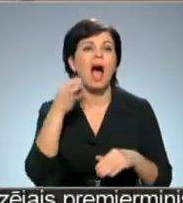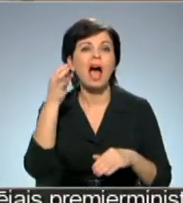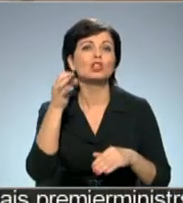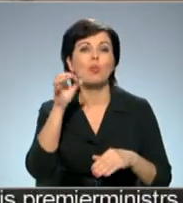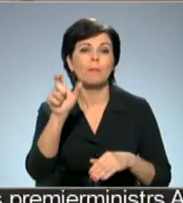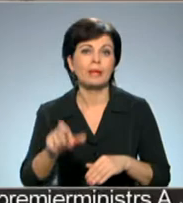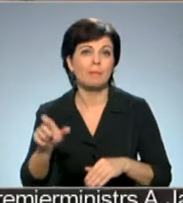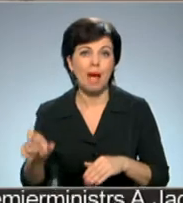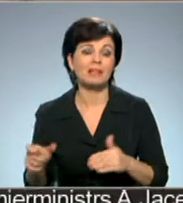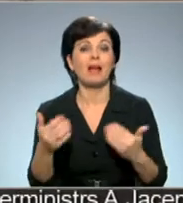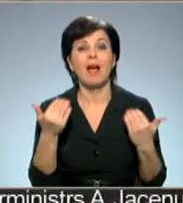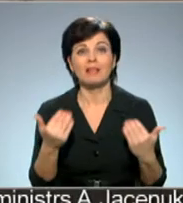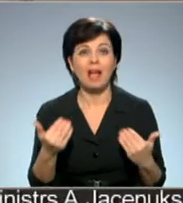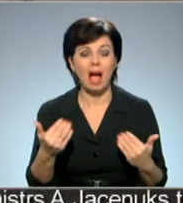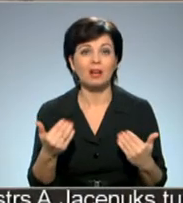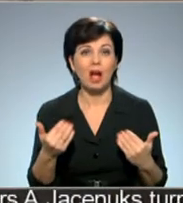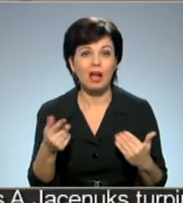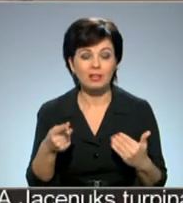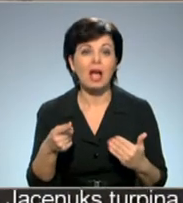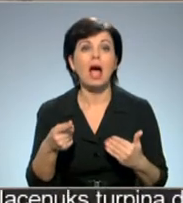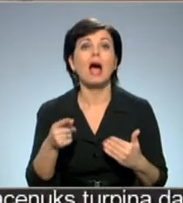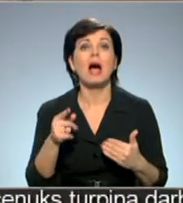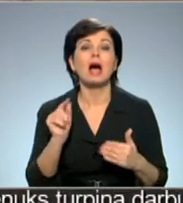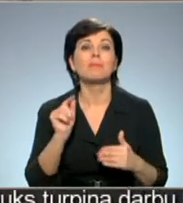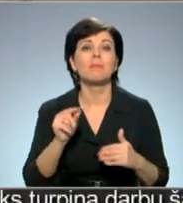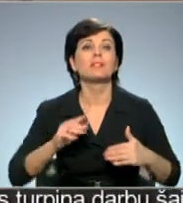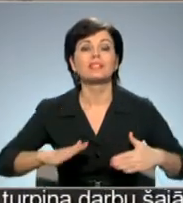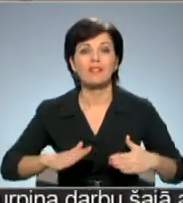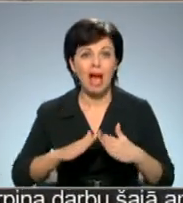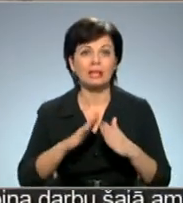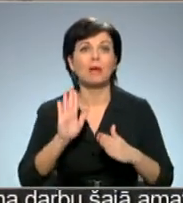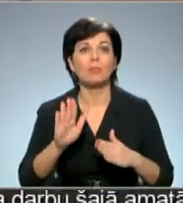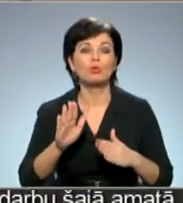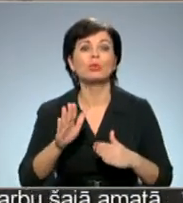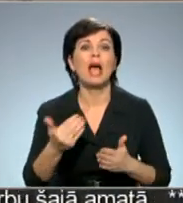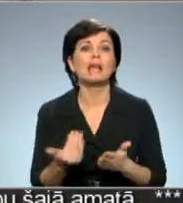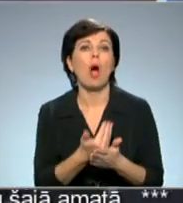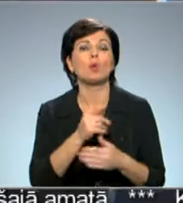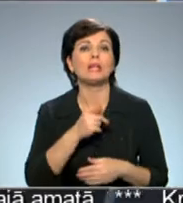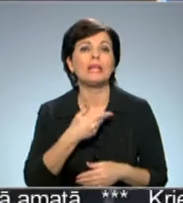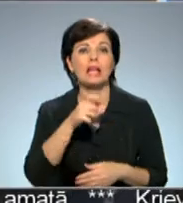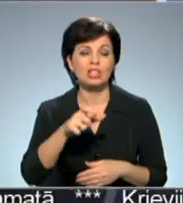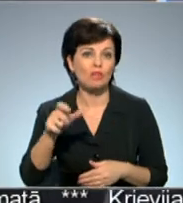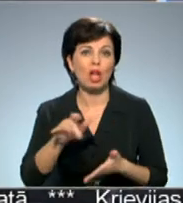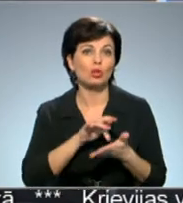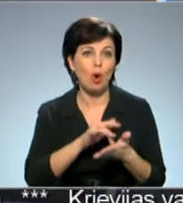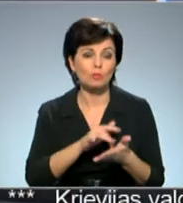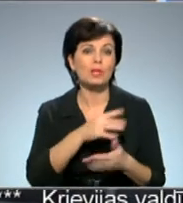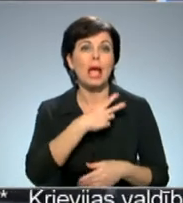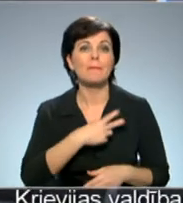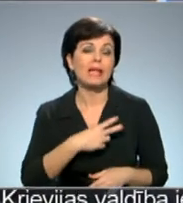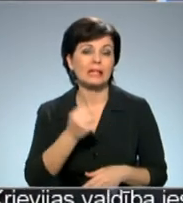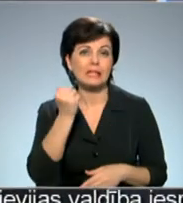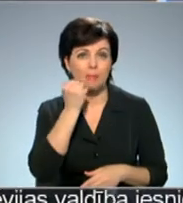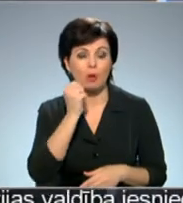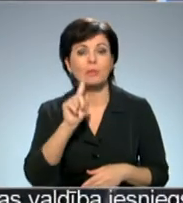tad jāsaka jau, ka tagad uz ceturtajiem pagalmu svētkiem bija ļoti daudz iedzīvotāji, bija ļoti daudz viesi un turisti. Biedrība ir arī Bauskā